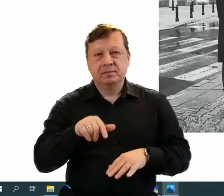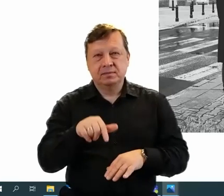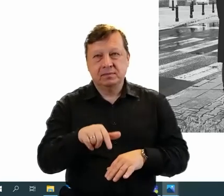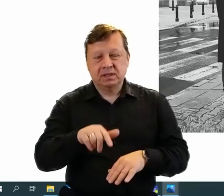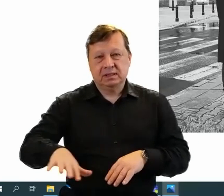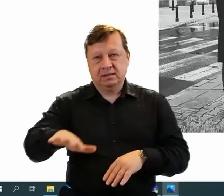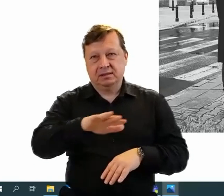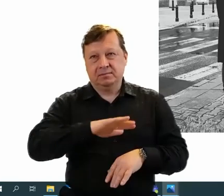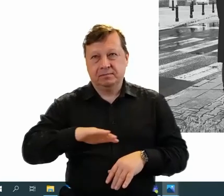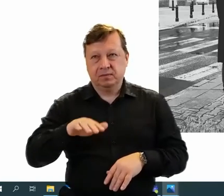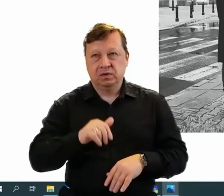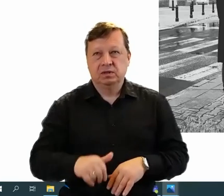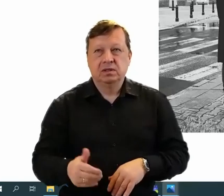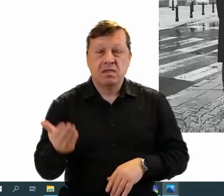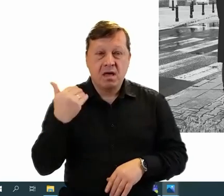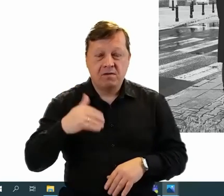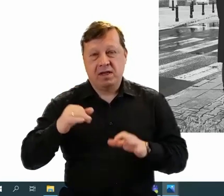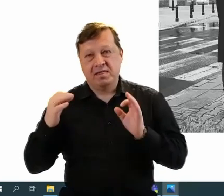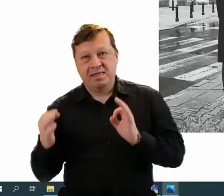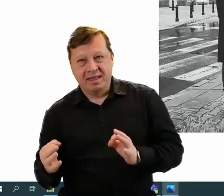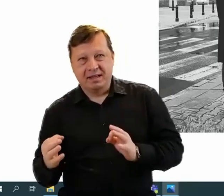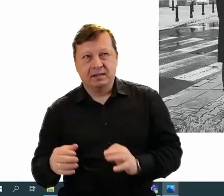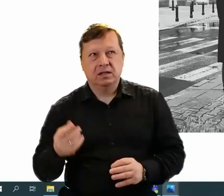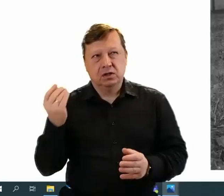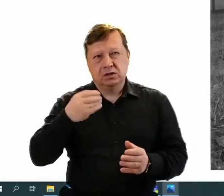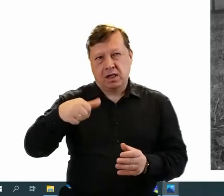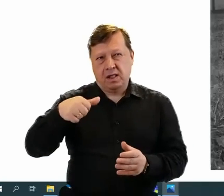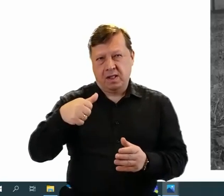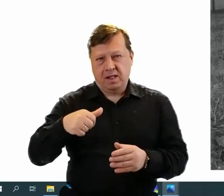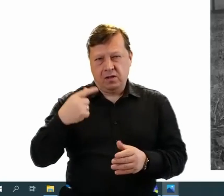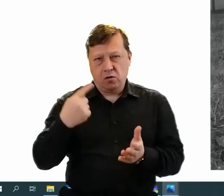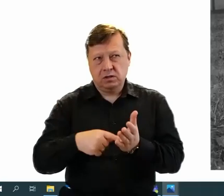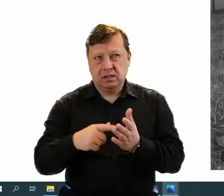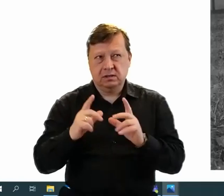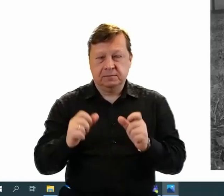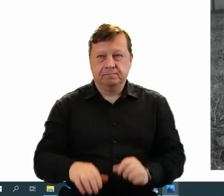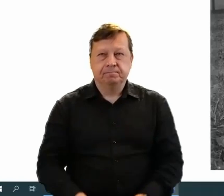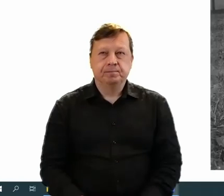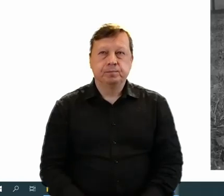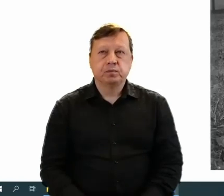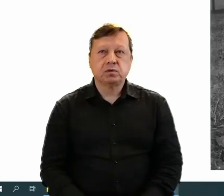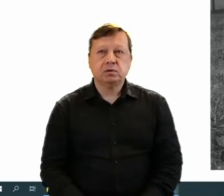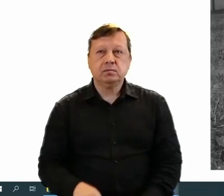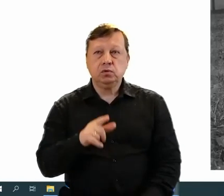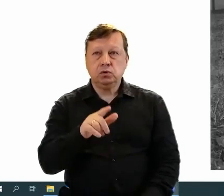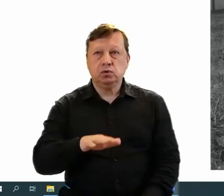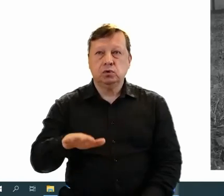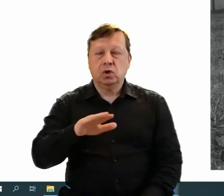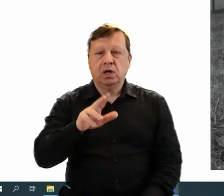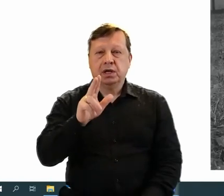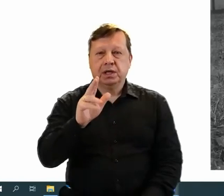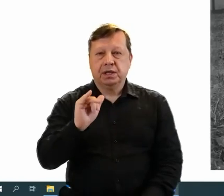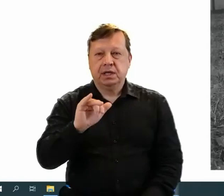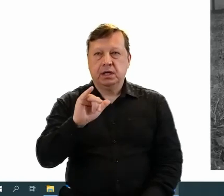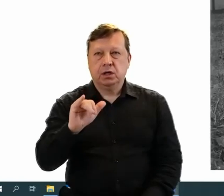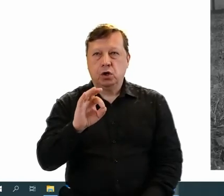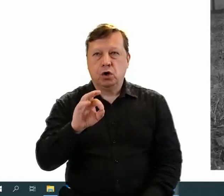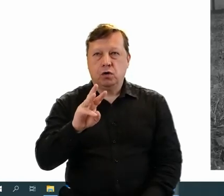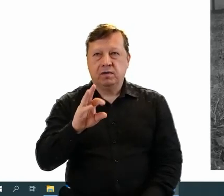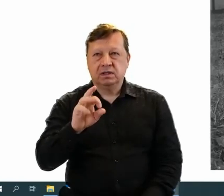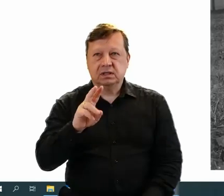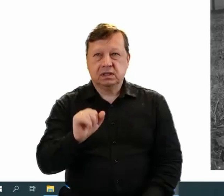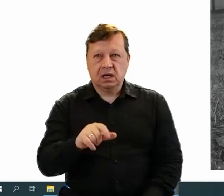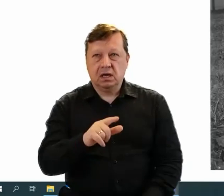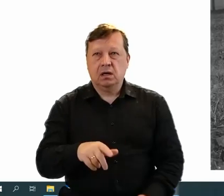Terew wówczas i dziś. I chyba ostatnie jeszcze zdjęcie. Tutaj z kolei też znowu osiedle kijowska. Oryginalne